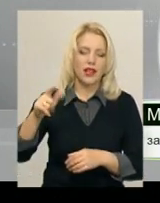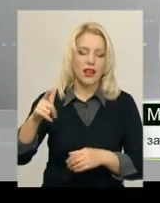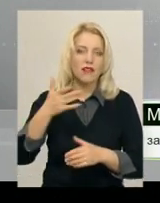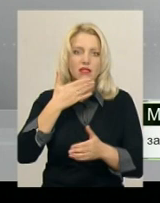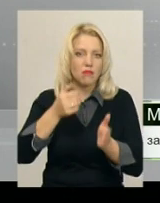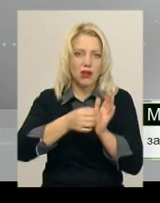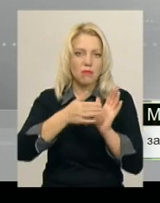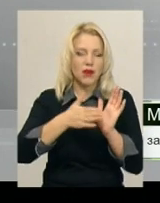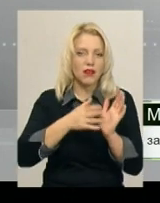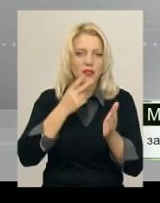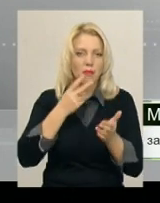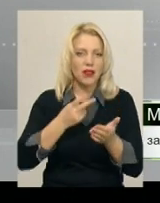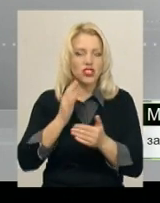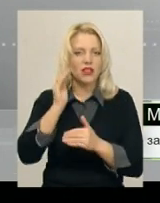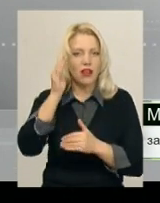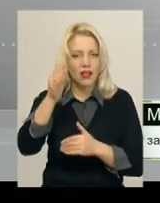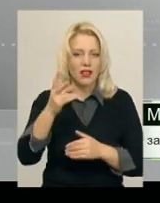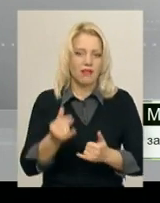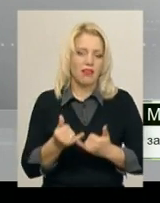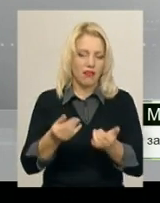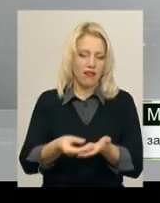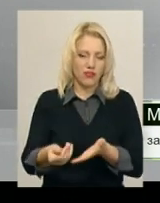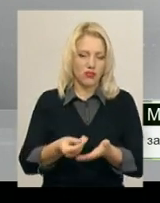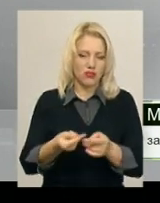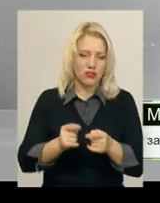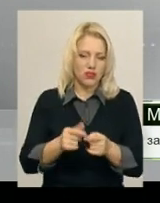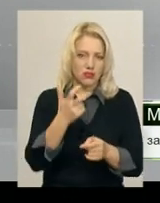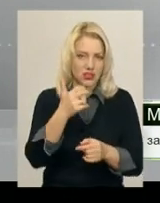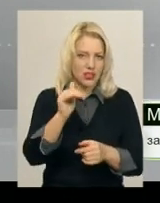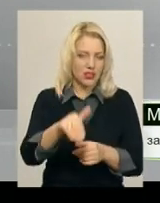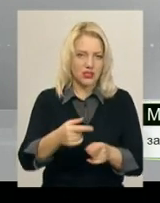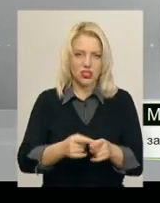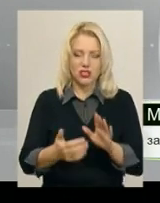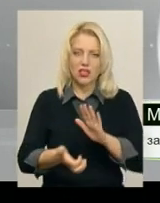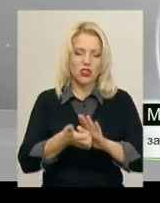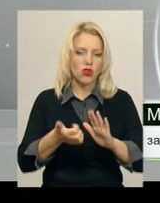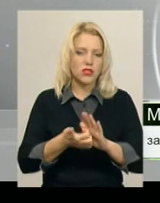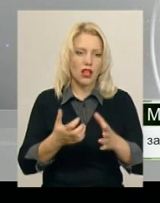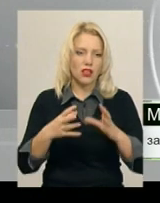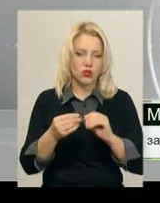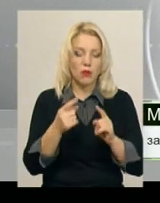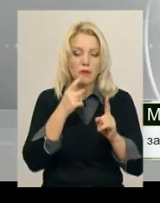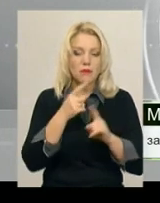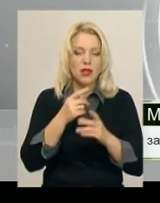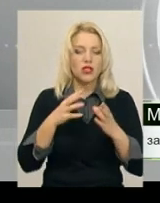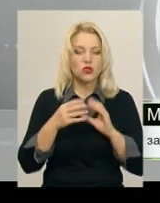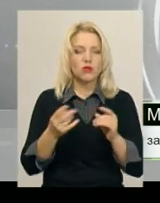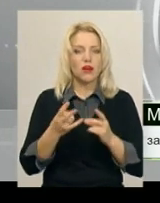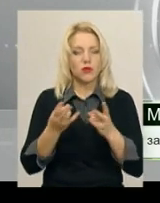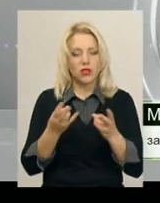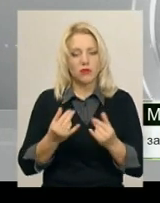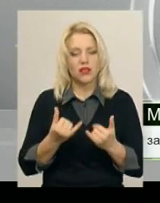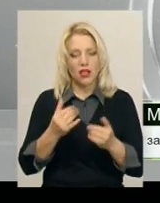фінансування. Тих 300 тисяч, які вони запропонували на фінансування, недостатня сума. Мінімальна сума, яка потрібна для